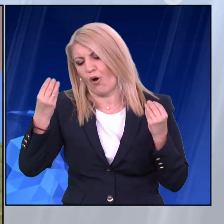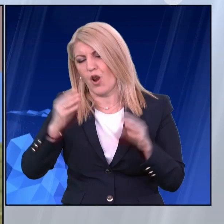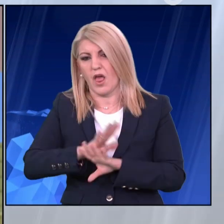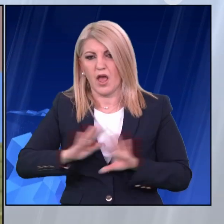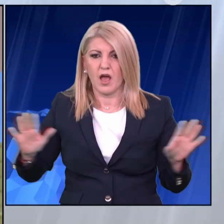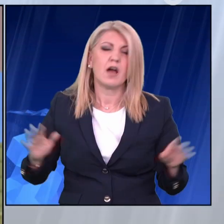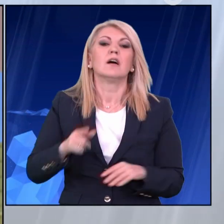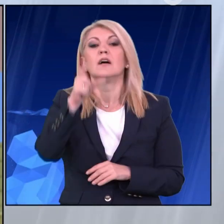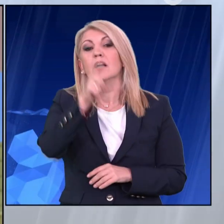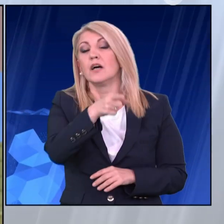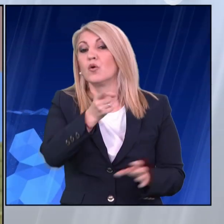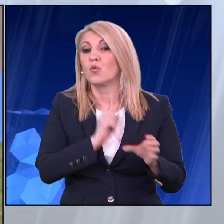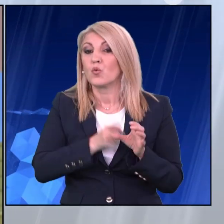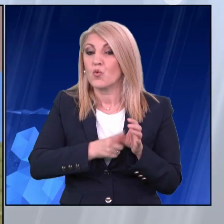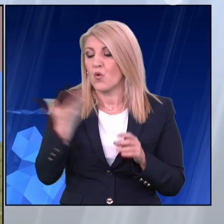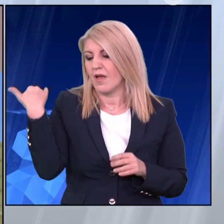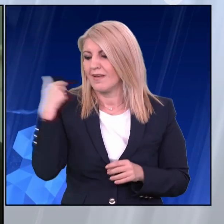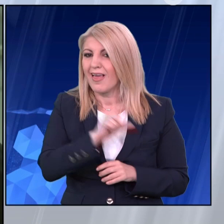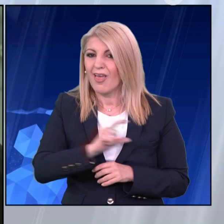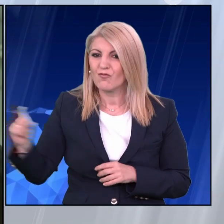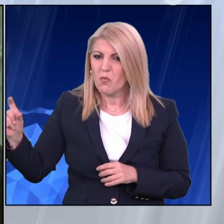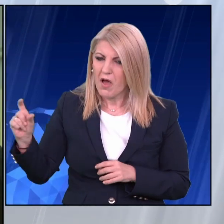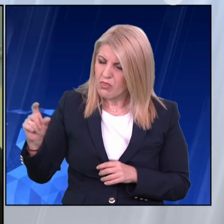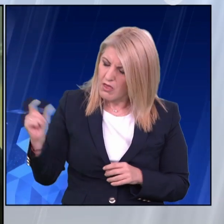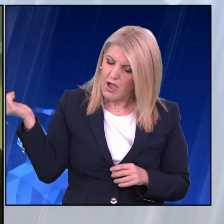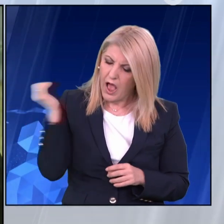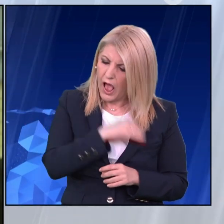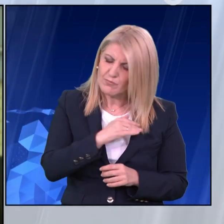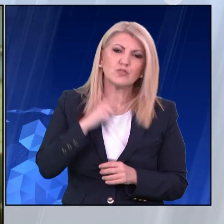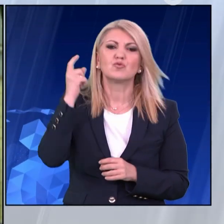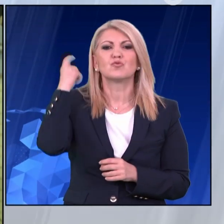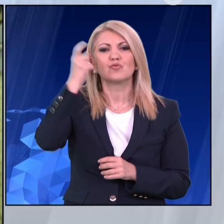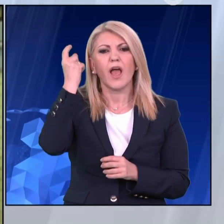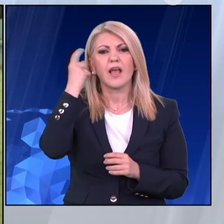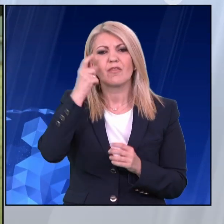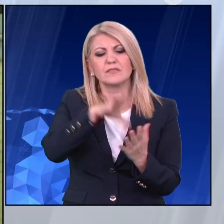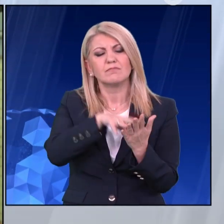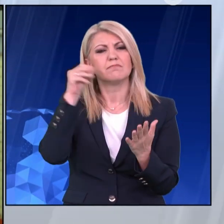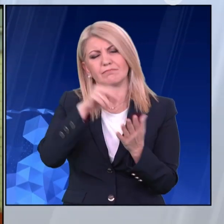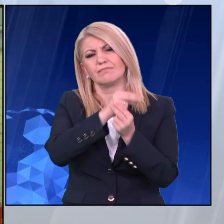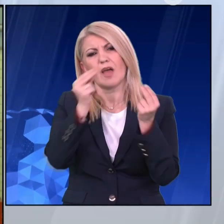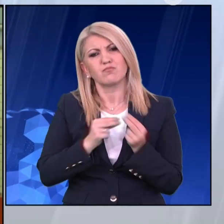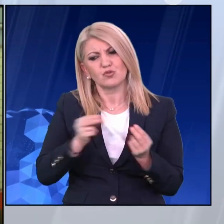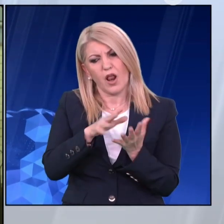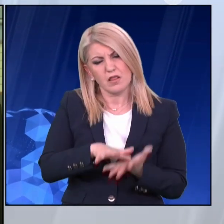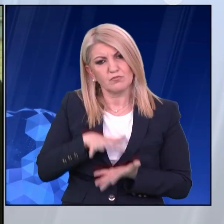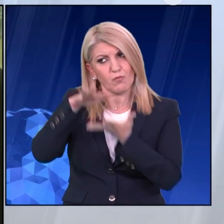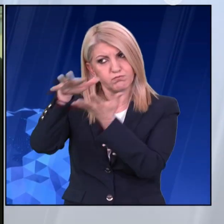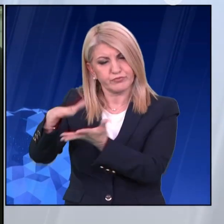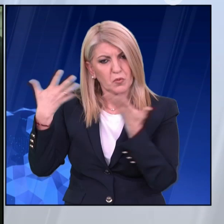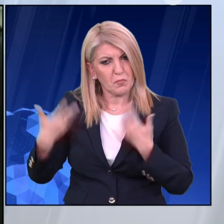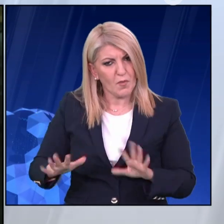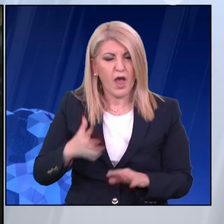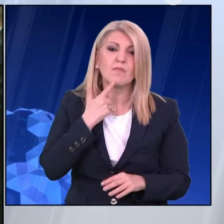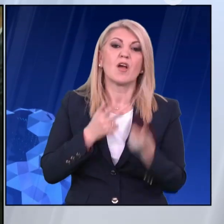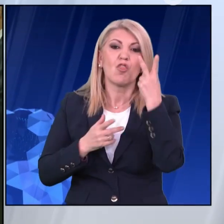πως το ΚΚΕ ήδη από την περασμένη εβδομάδα είχε καταθέσει το πόρισμά του και είχε επιρρύψει ευθύνες για δύο κακουργήματα και ένα πλημέλημα